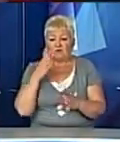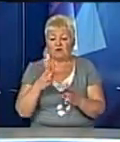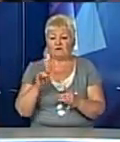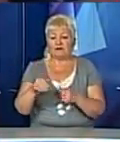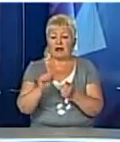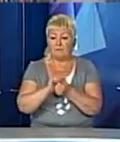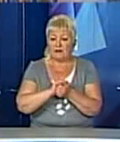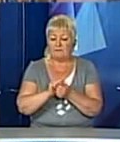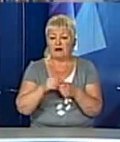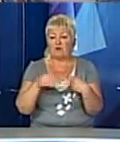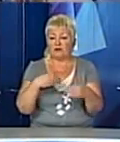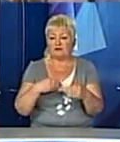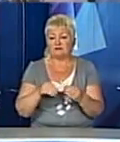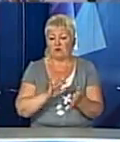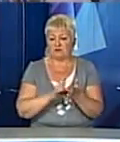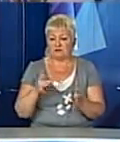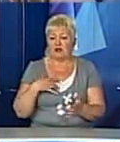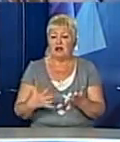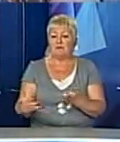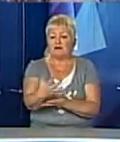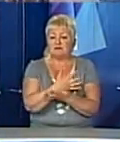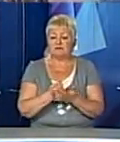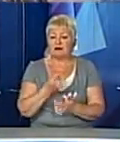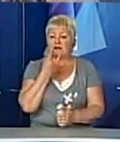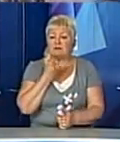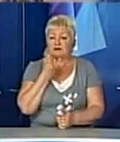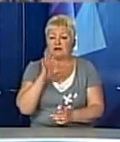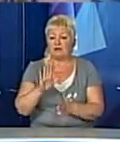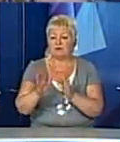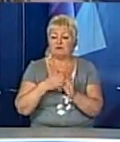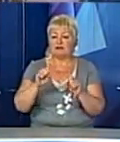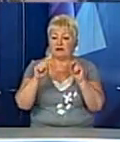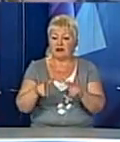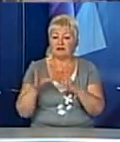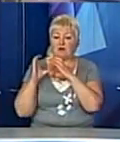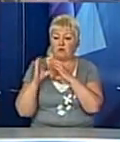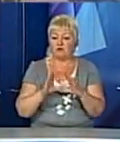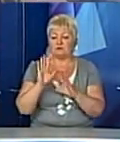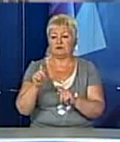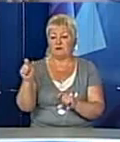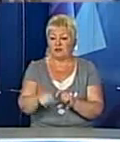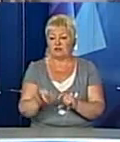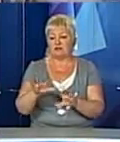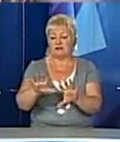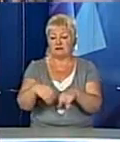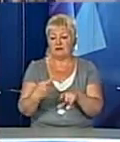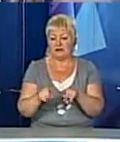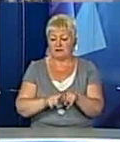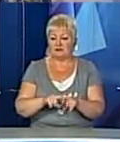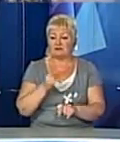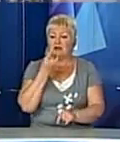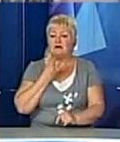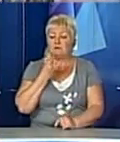пластику і складу. Ми збирали батарейки, будемо викликати екобус, який буде приїжджати і забрати ці батарейки. Ми їм показуємо